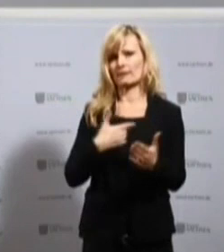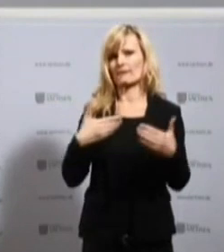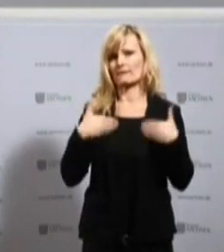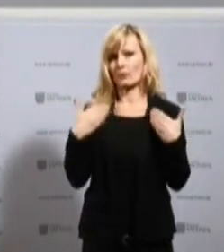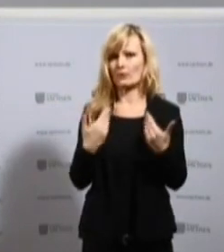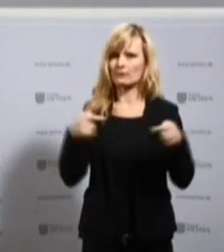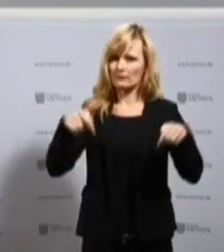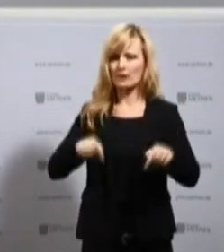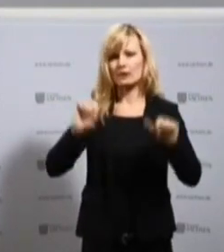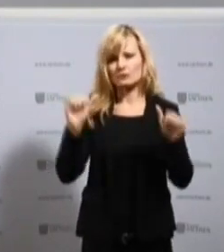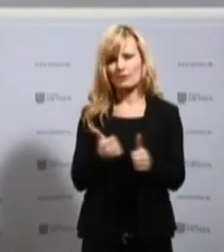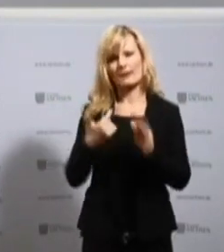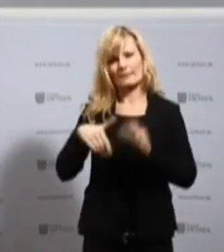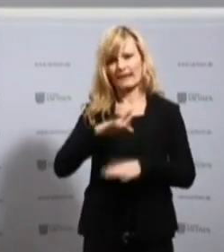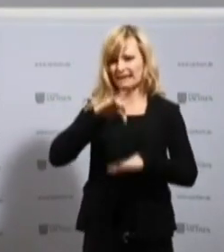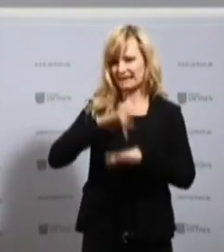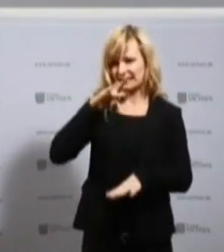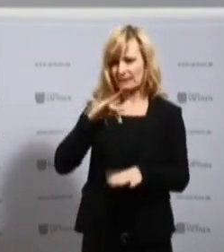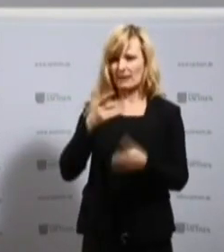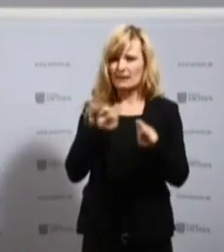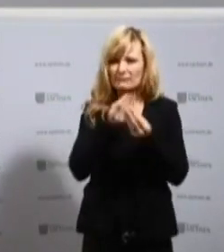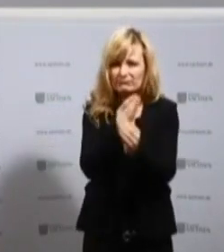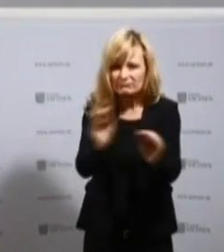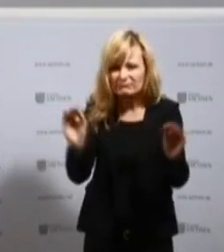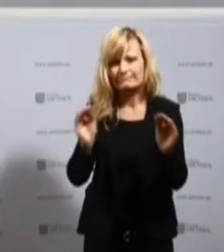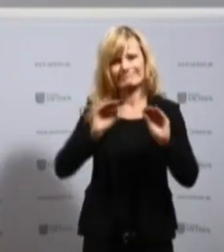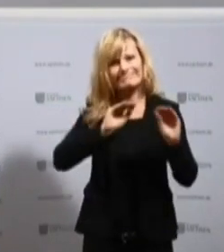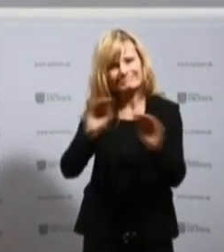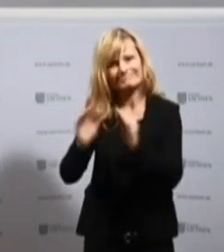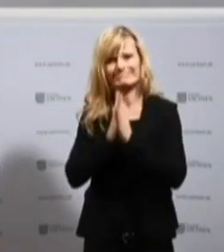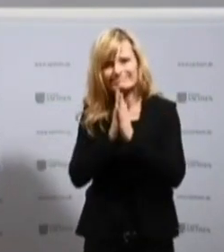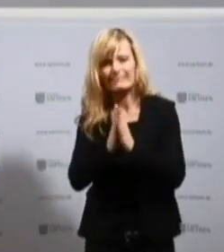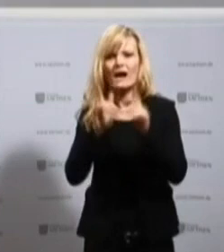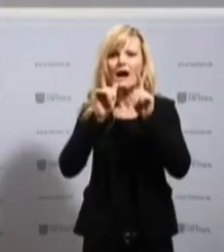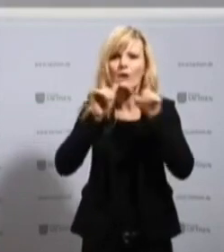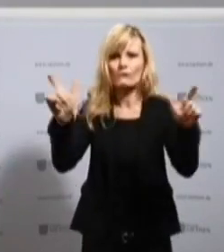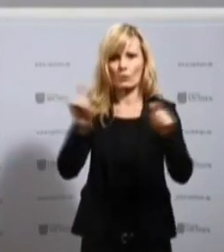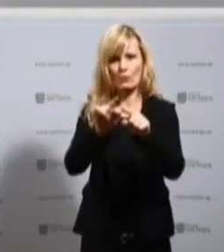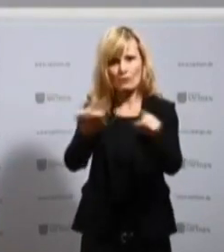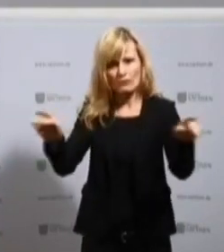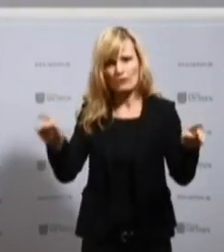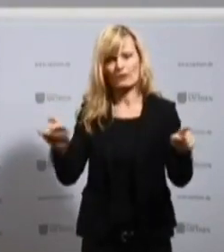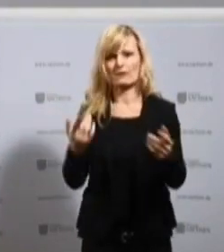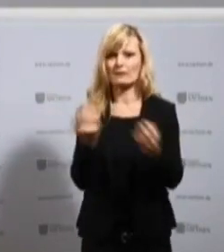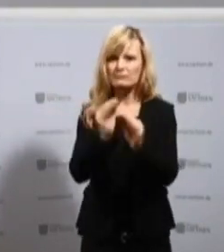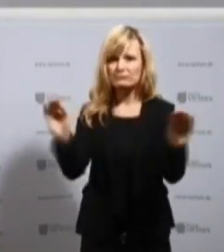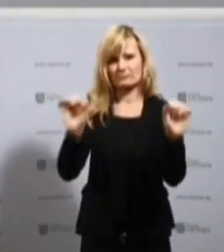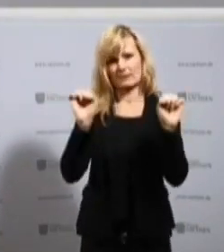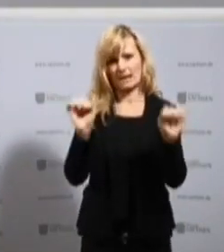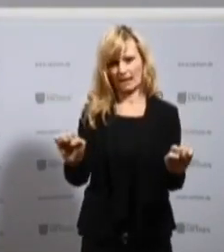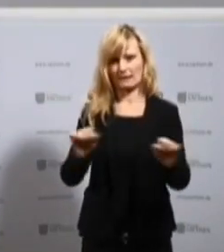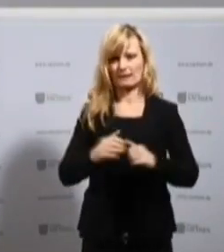ein Stück weit Sensibilisierung und vielleicht auch einen gewissen Aufruf ins Land senden können.